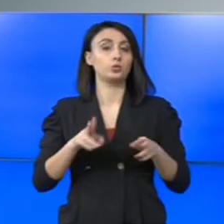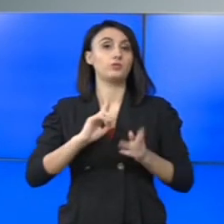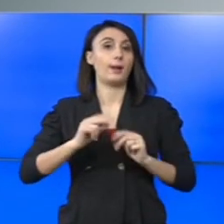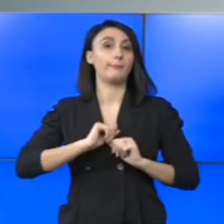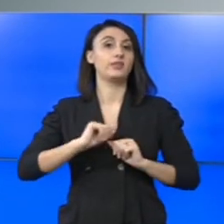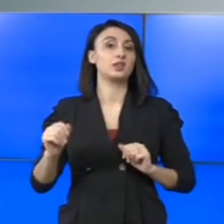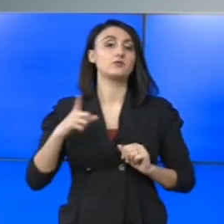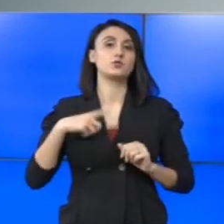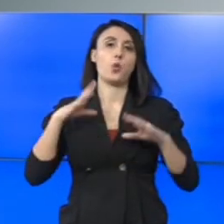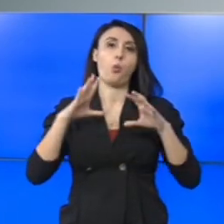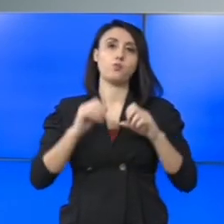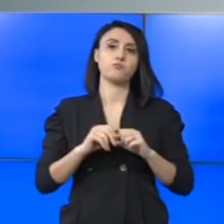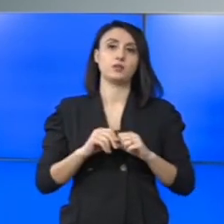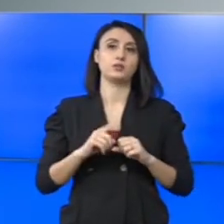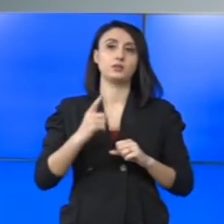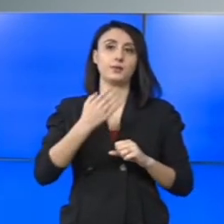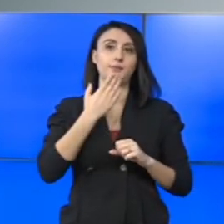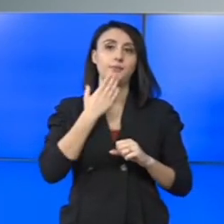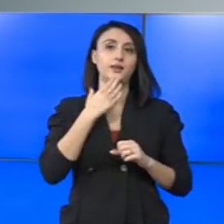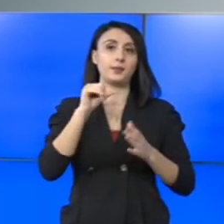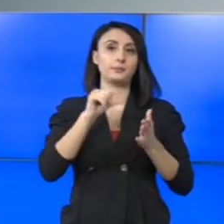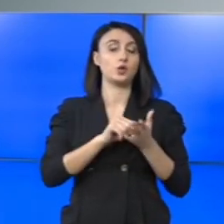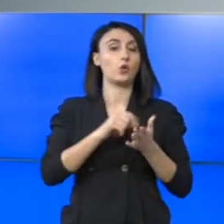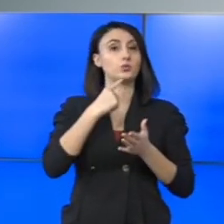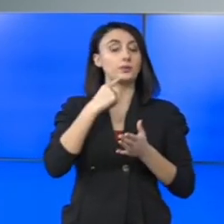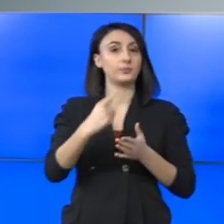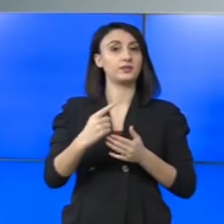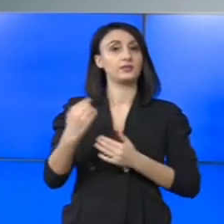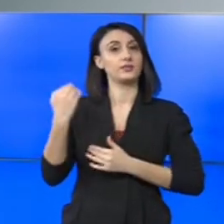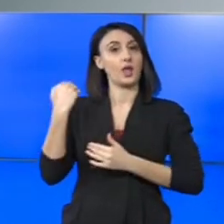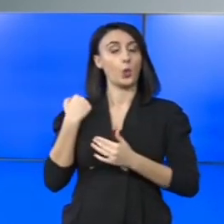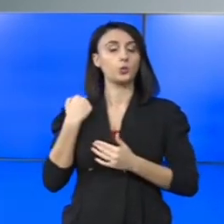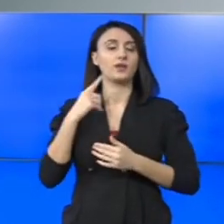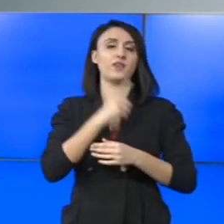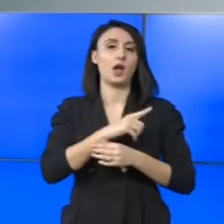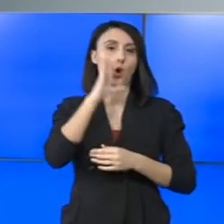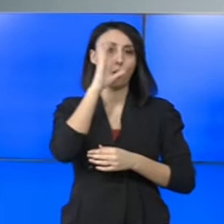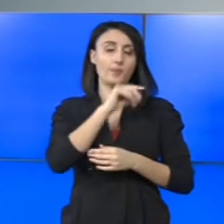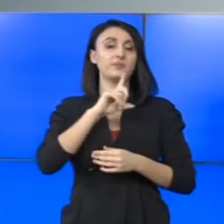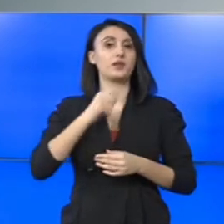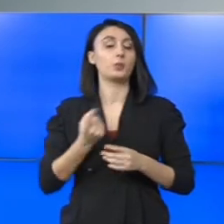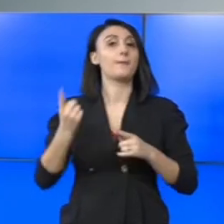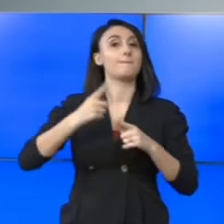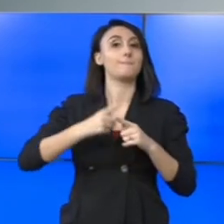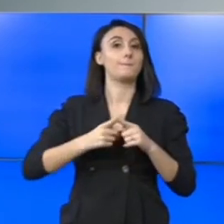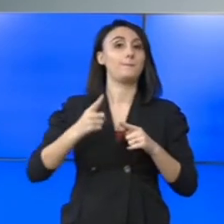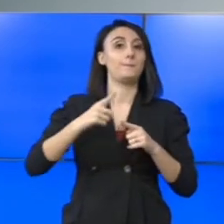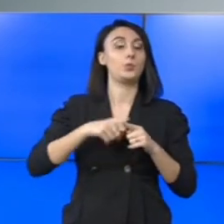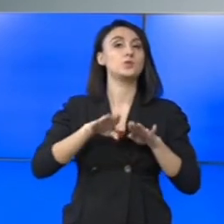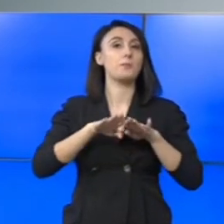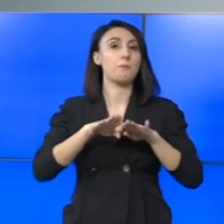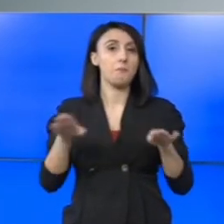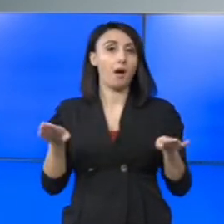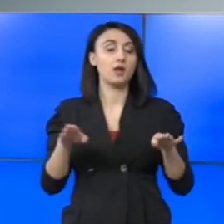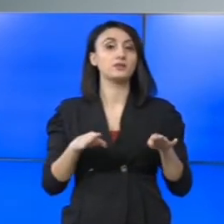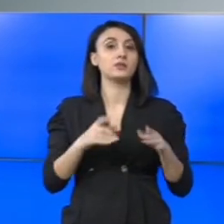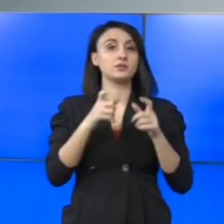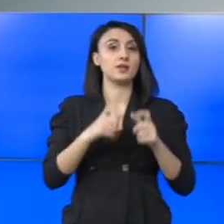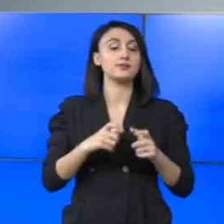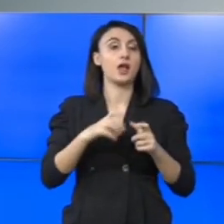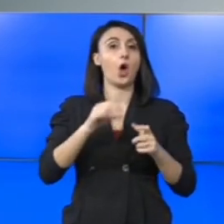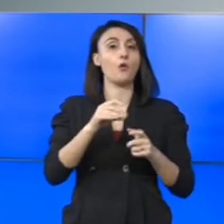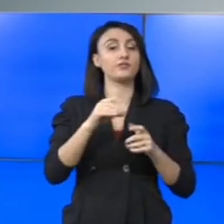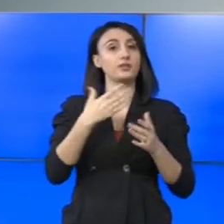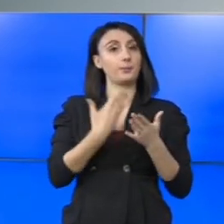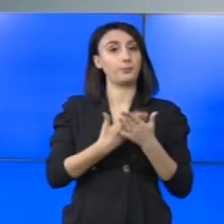câteva zile și, din păcate, de la mijlocul săptămânii trecută, în fiecare noapte trebuie să suplimentezăm numărul de paturi în secția COVID pentru